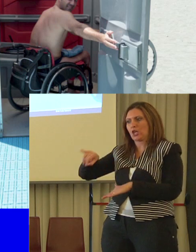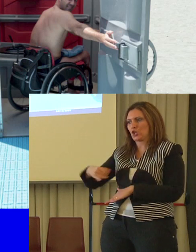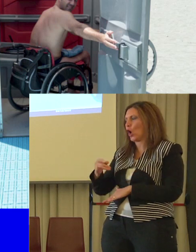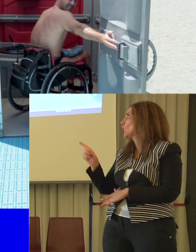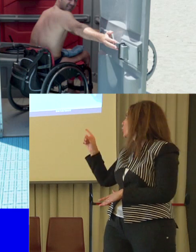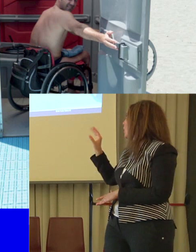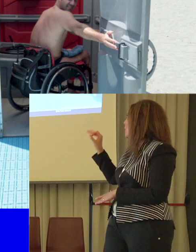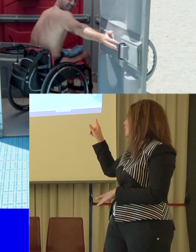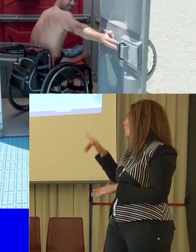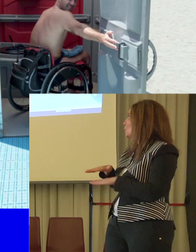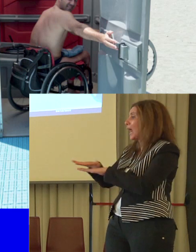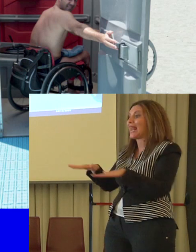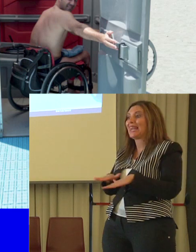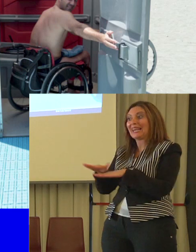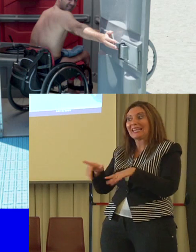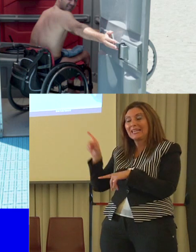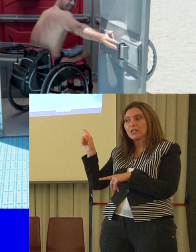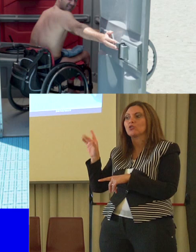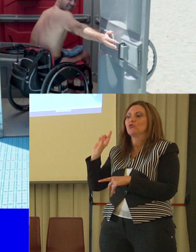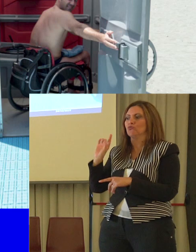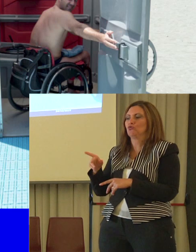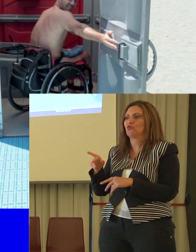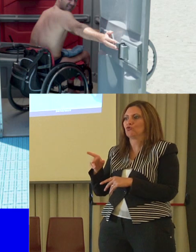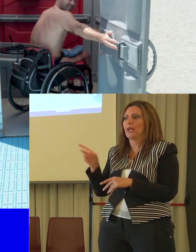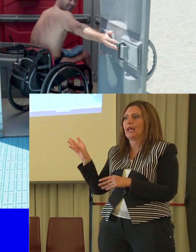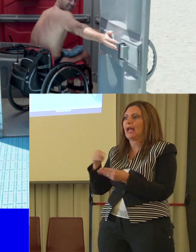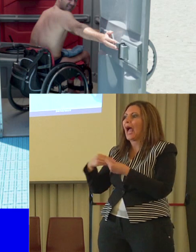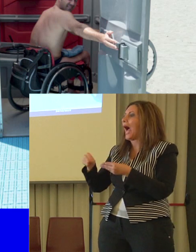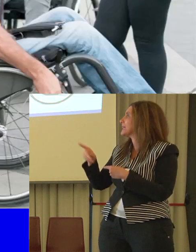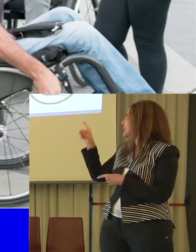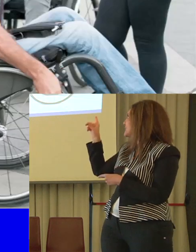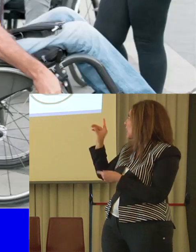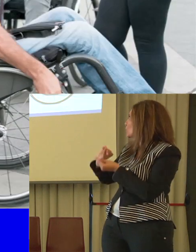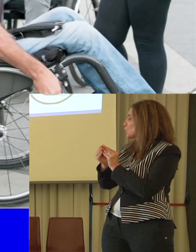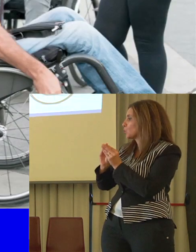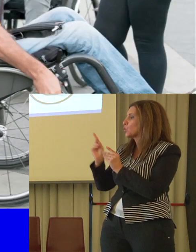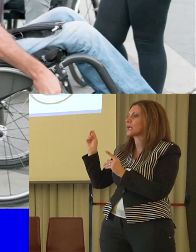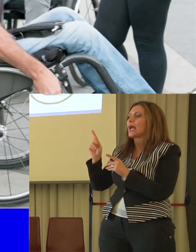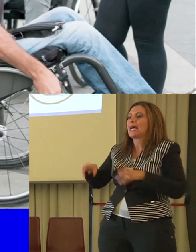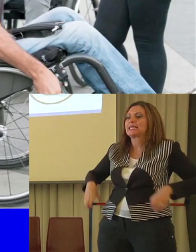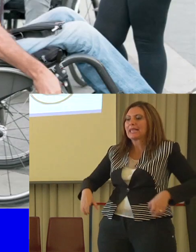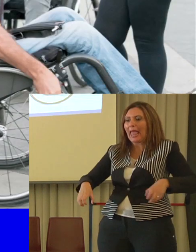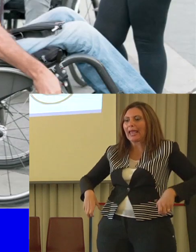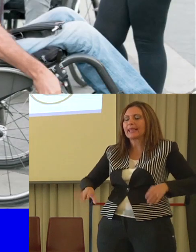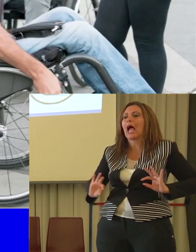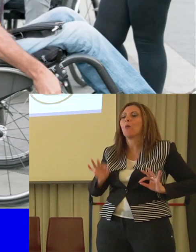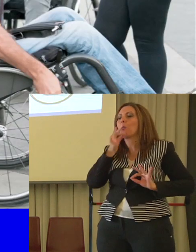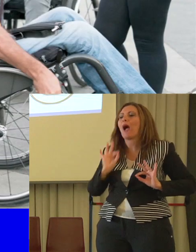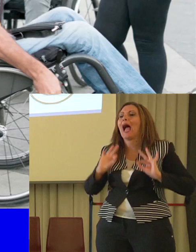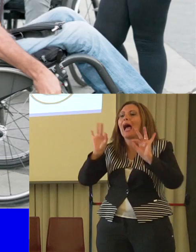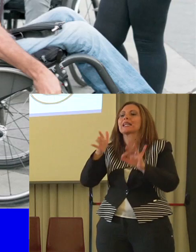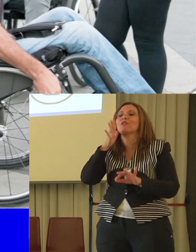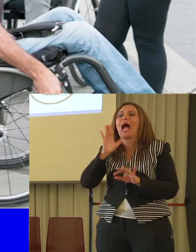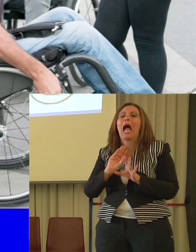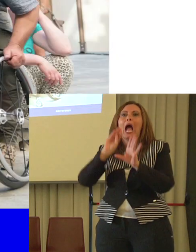attrezzatissimi, attrezzatissimi per arrivare con quella particolare sedia fino in acqua. Ecco, qui sono momenti di grande